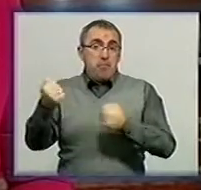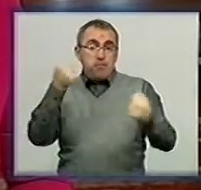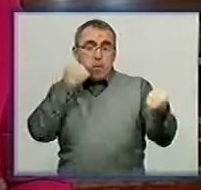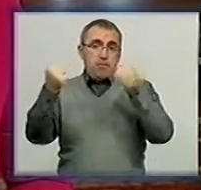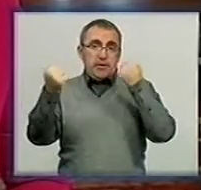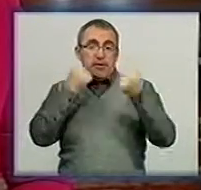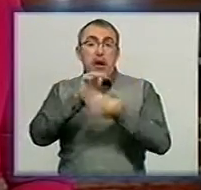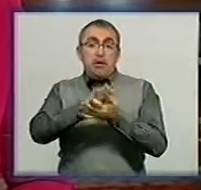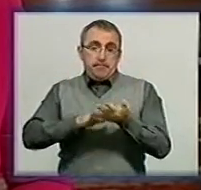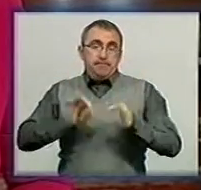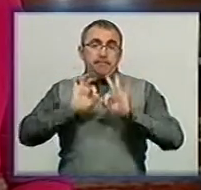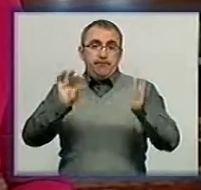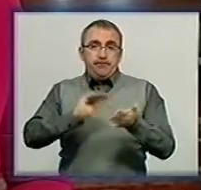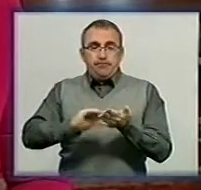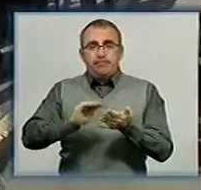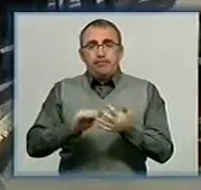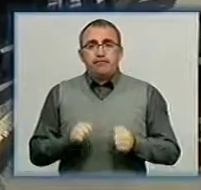Детальніше у сюжеті Миколи Момиги.